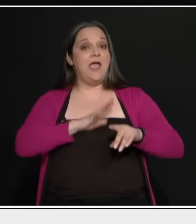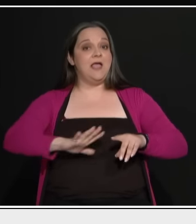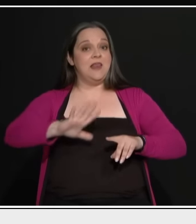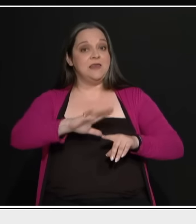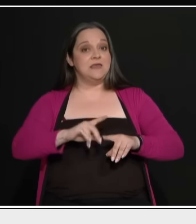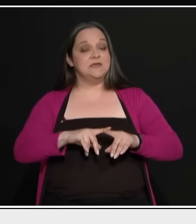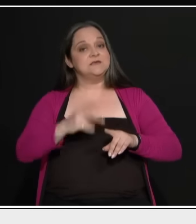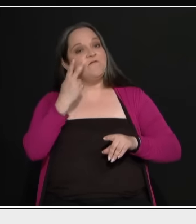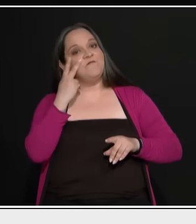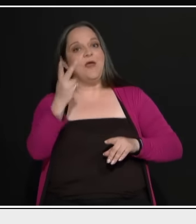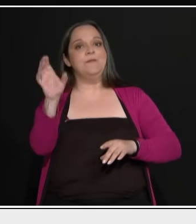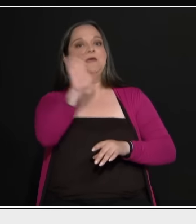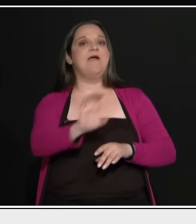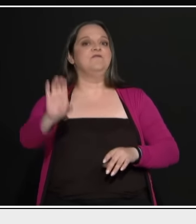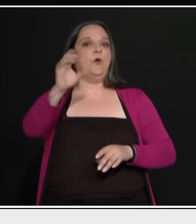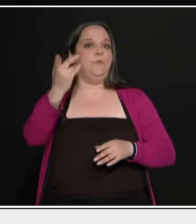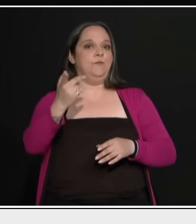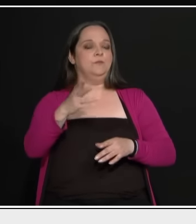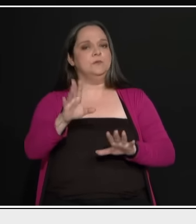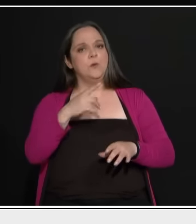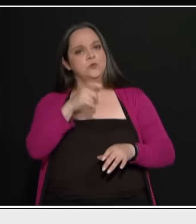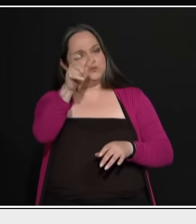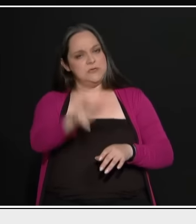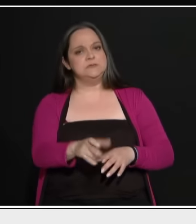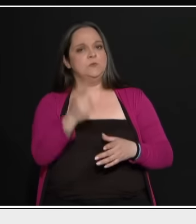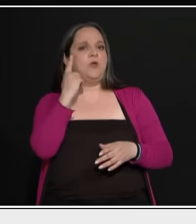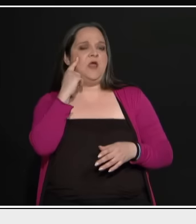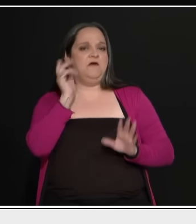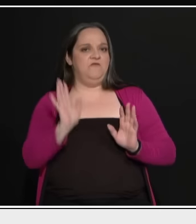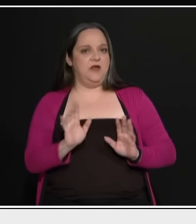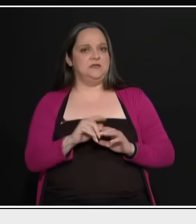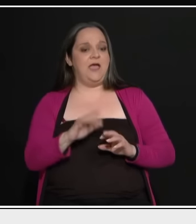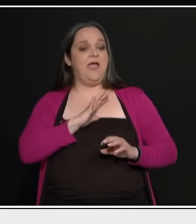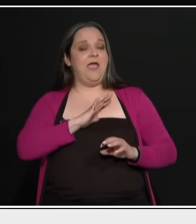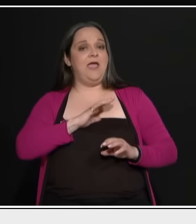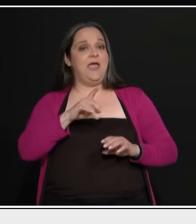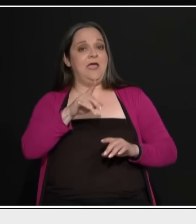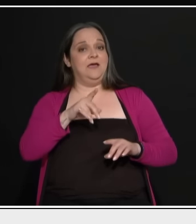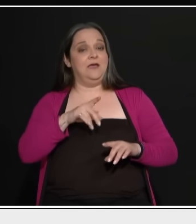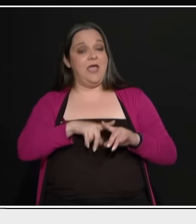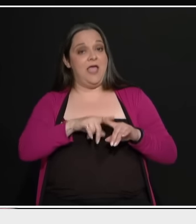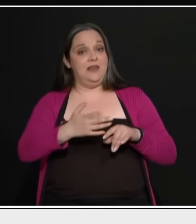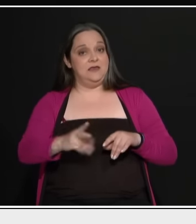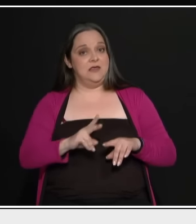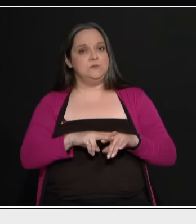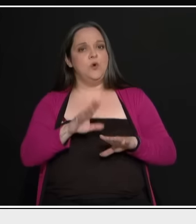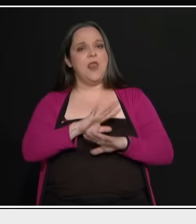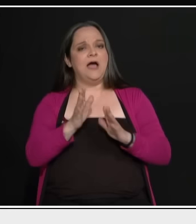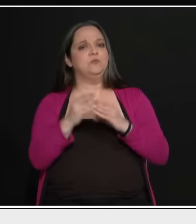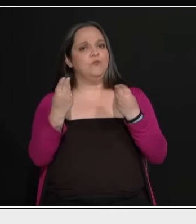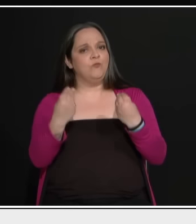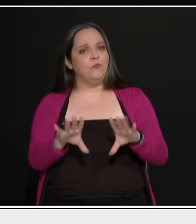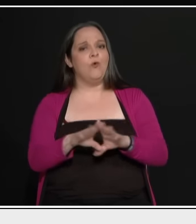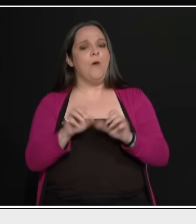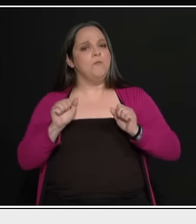το οικοδόμημα θεωρεί ο Έλληνας έτσι όπως εσείς τον ζυγίζετε σήμερα ότι τελικά με τα στραβά της πιέσης στους μισθούς που κόπηκαν τις